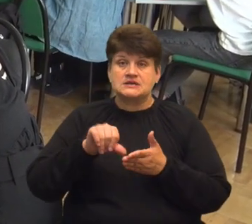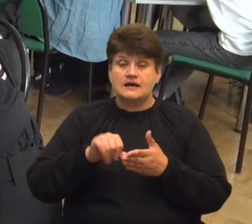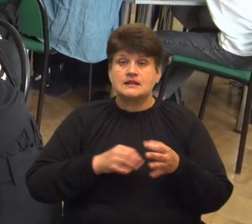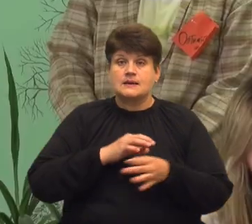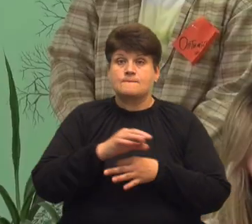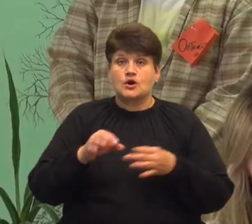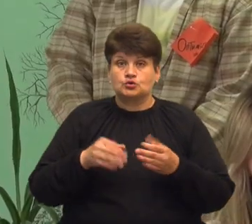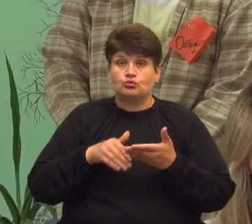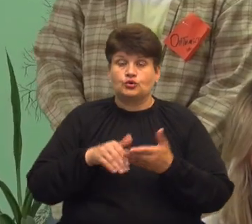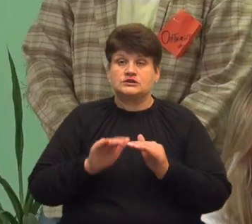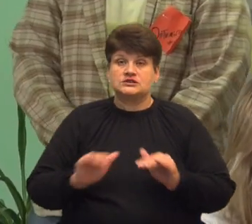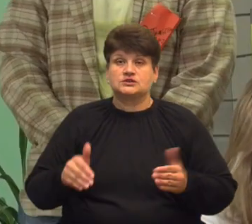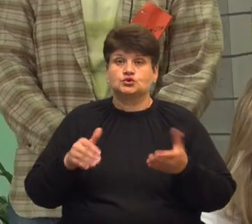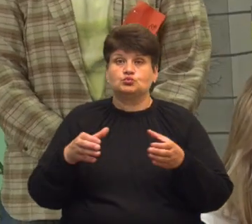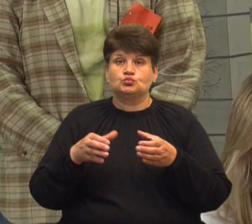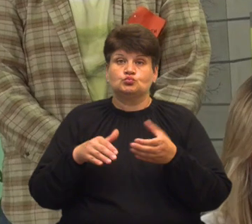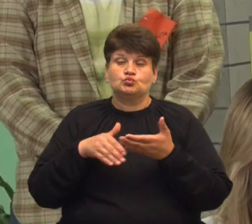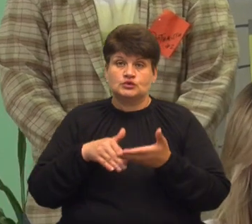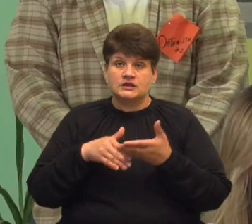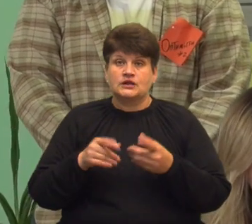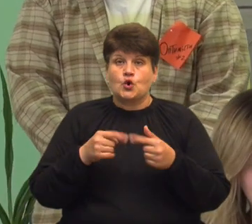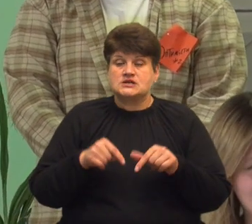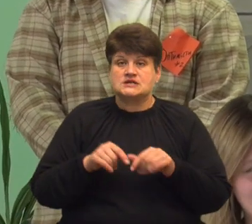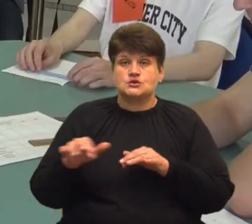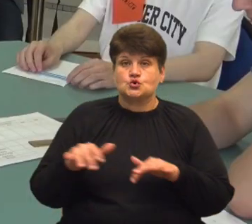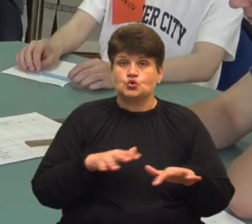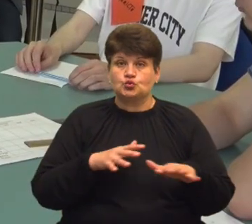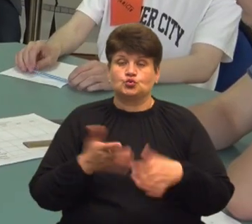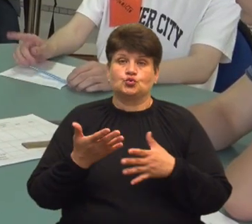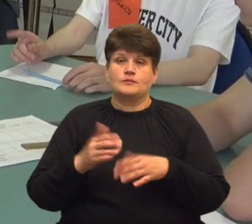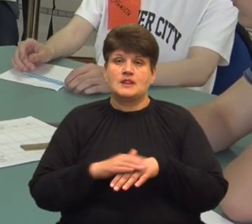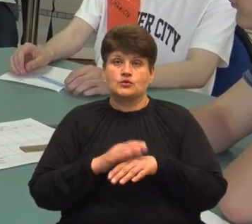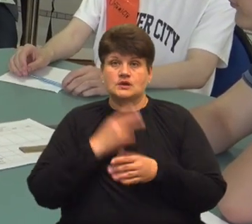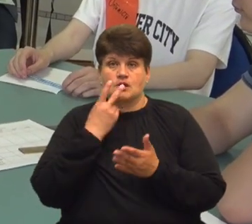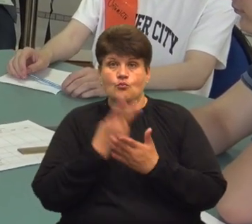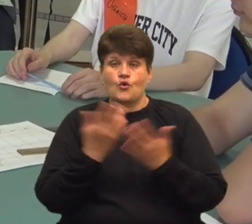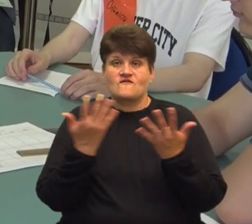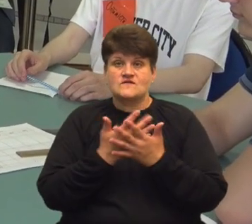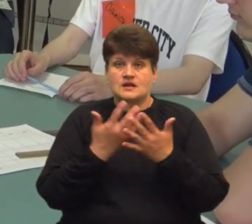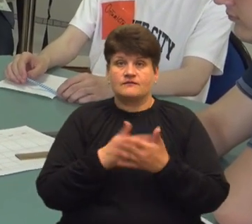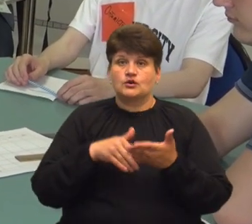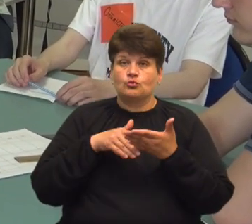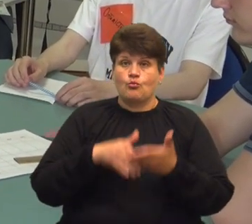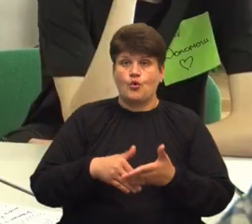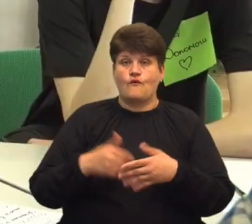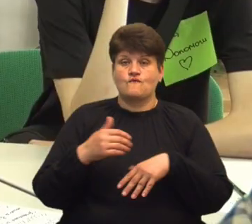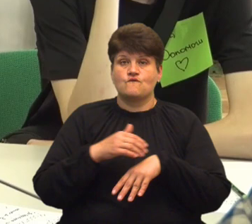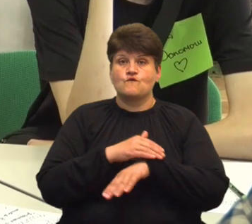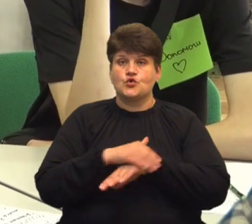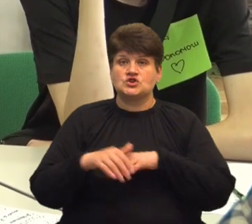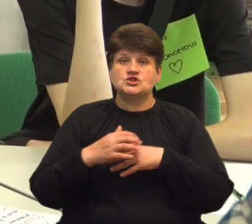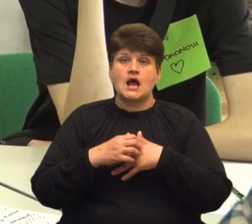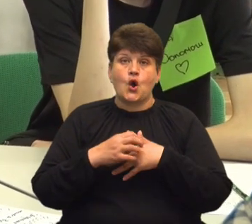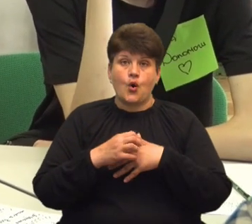дитячим будинкам, організацією руху велосипедистів та пішоходів, благодійних показів фільмів і допомоги вуличним котам. Проєкти молоді